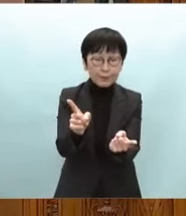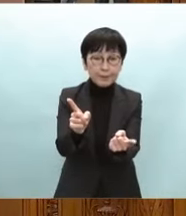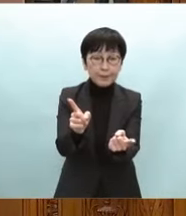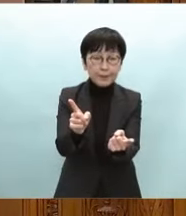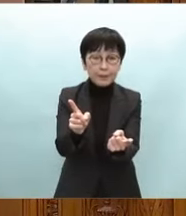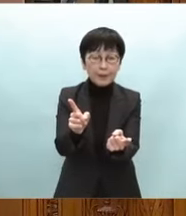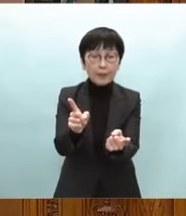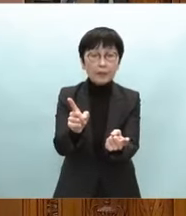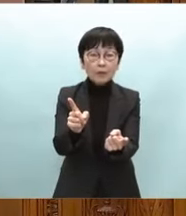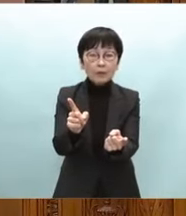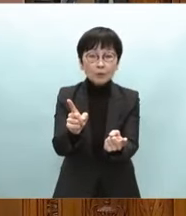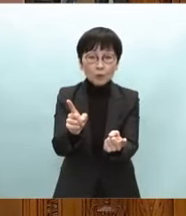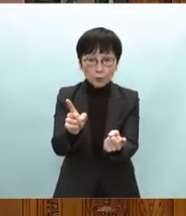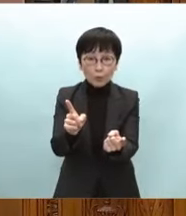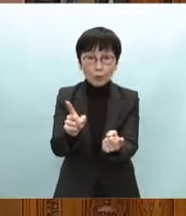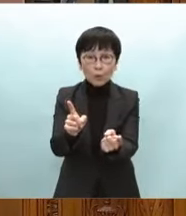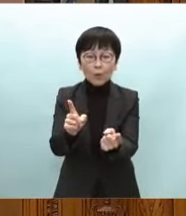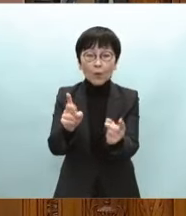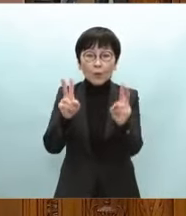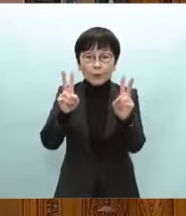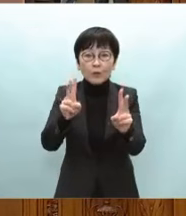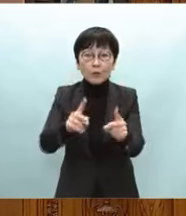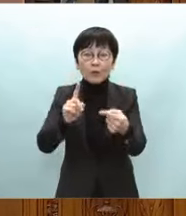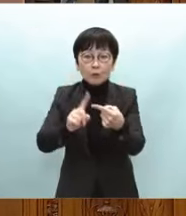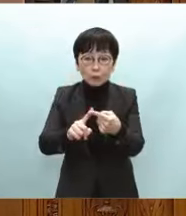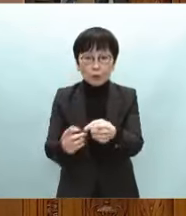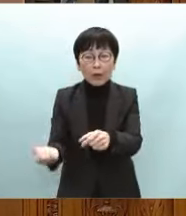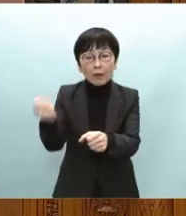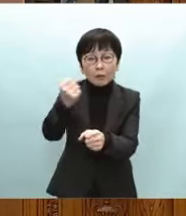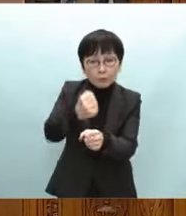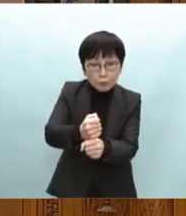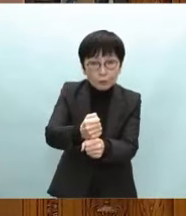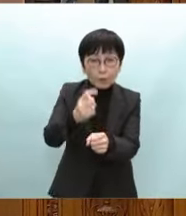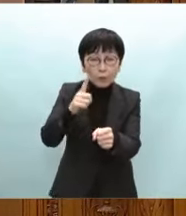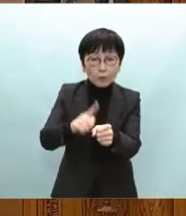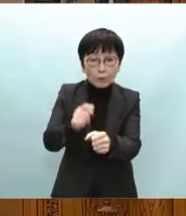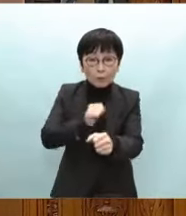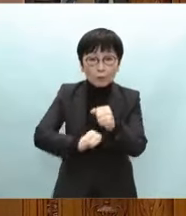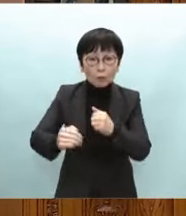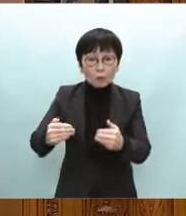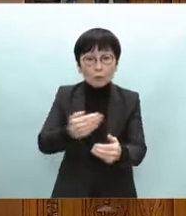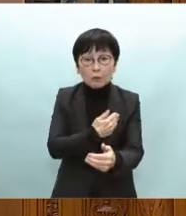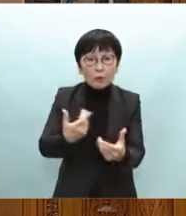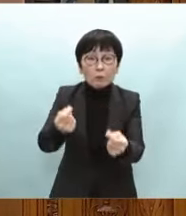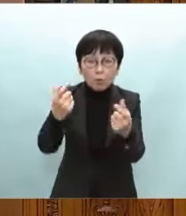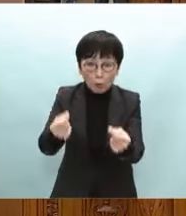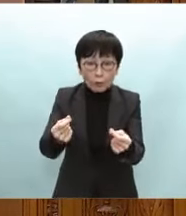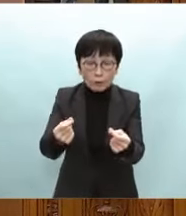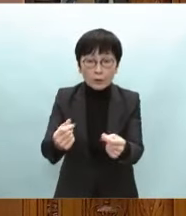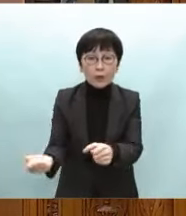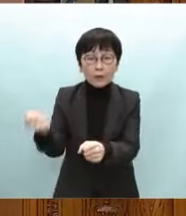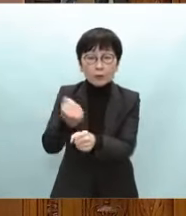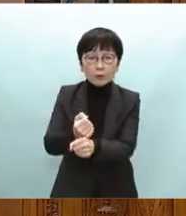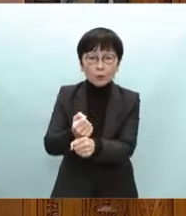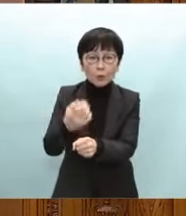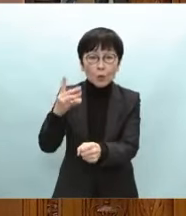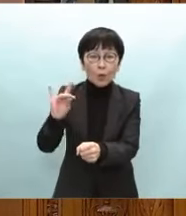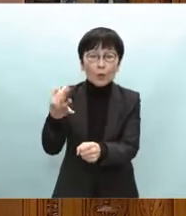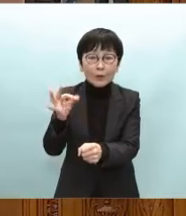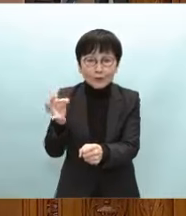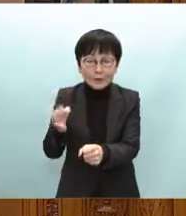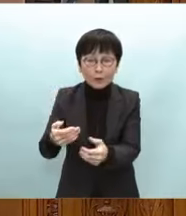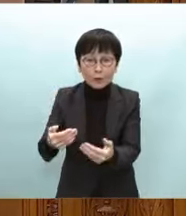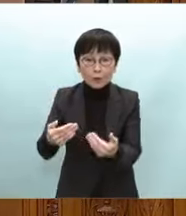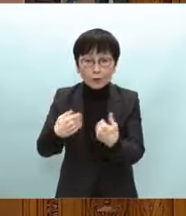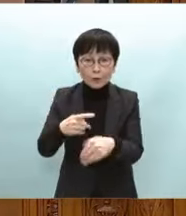ビジョンに沿った復旧復興に取り組めるよう復興基金の必要性も含